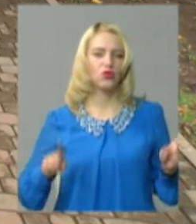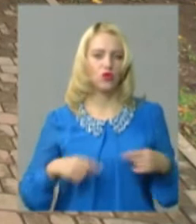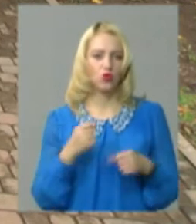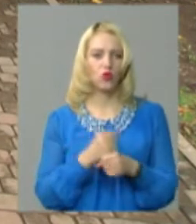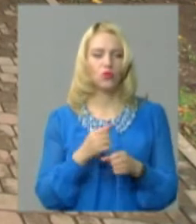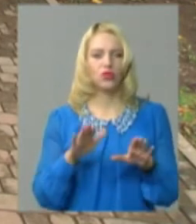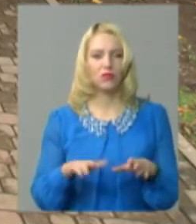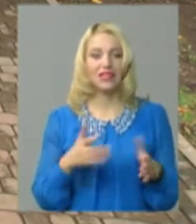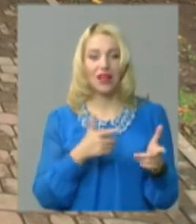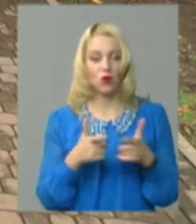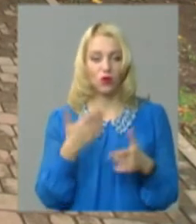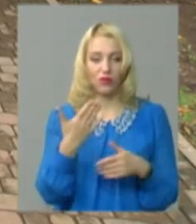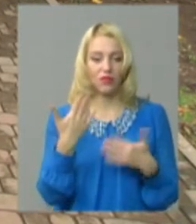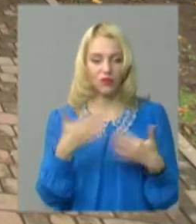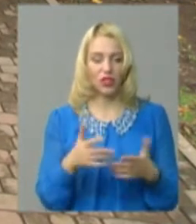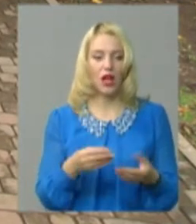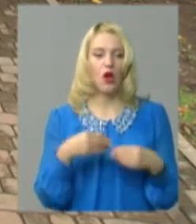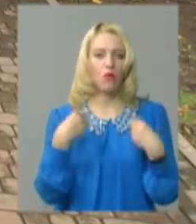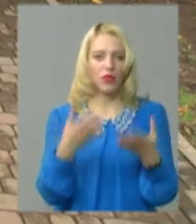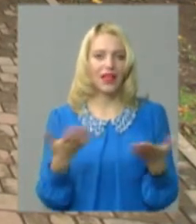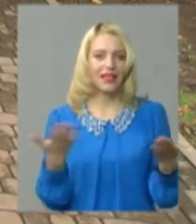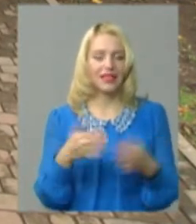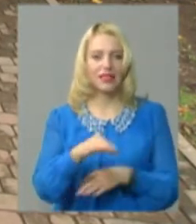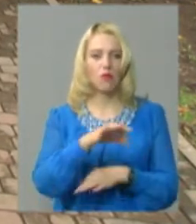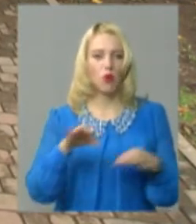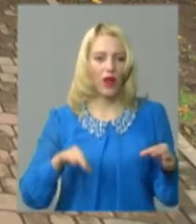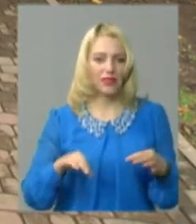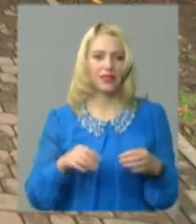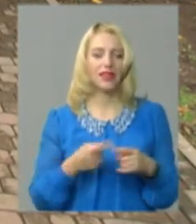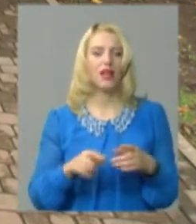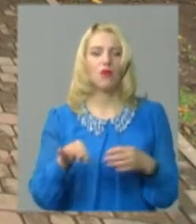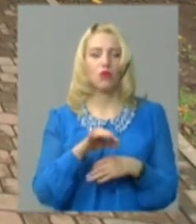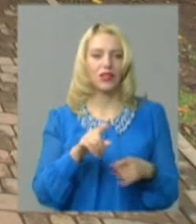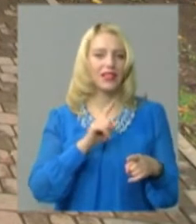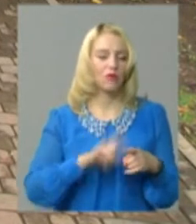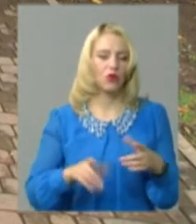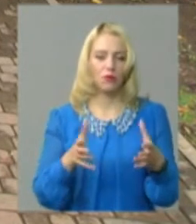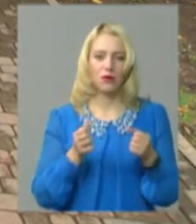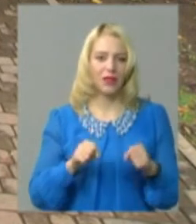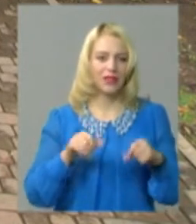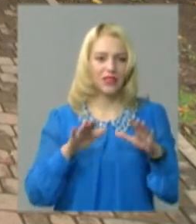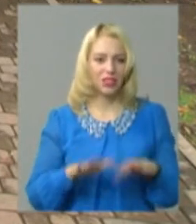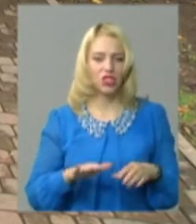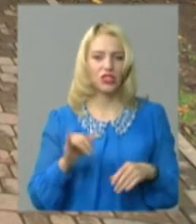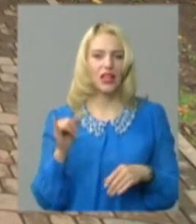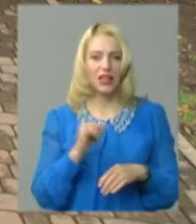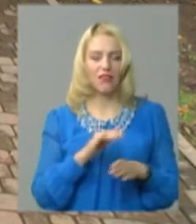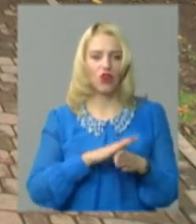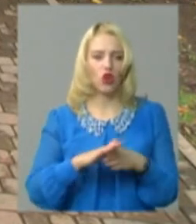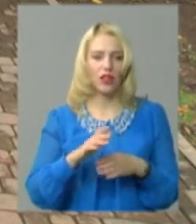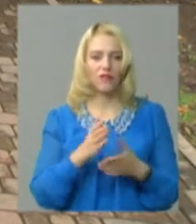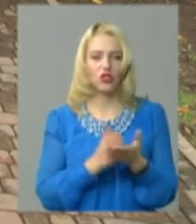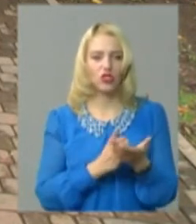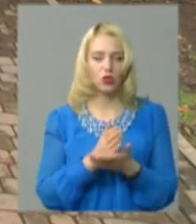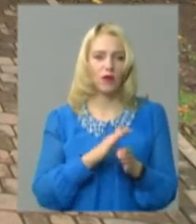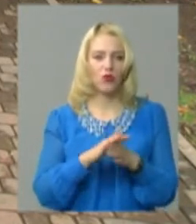місця. Тобто готові ви вже подати якісь проекти, терміново приймати рішення і виконавча